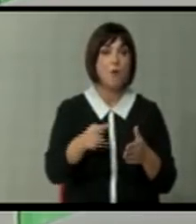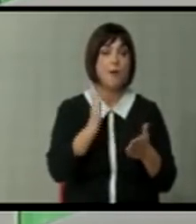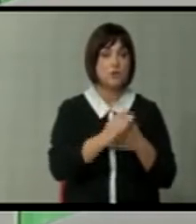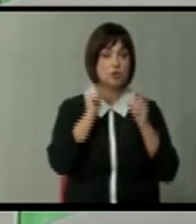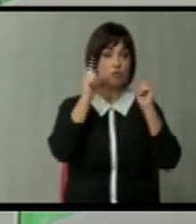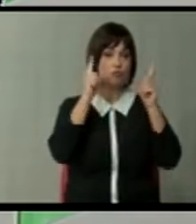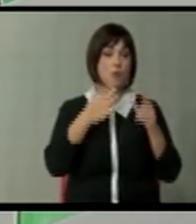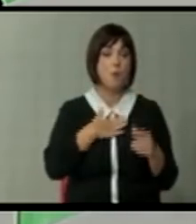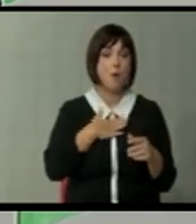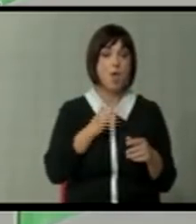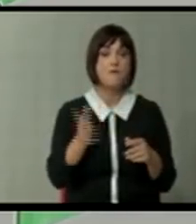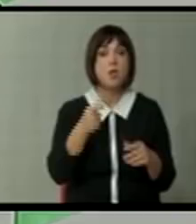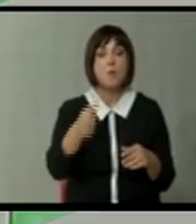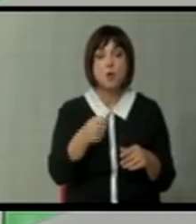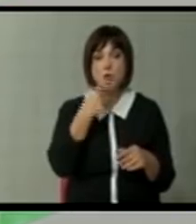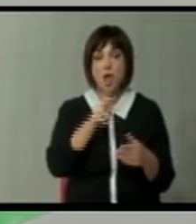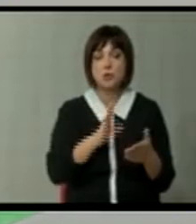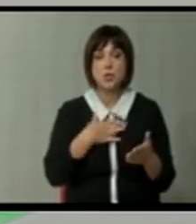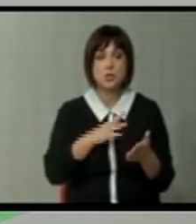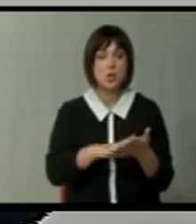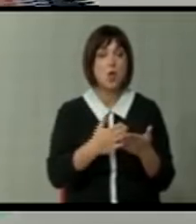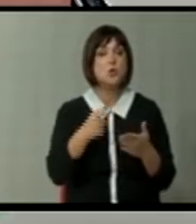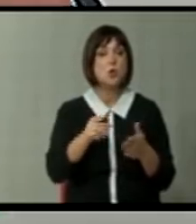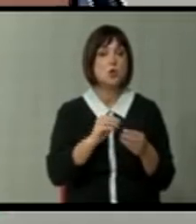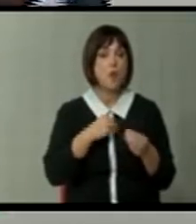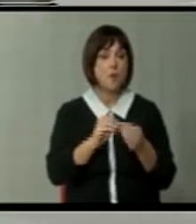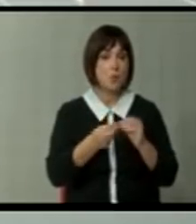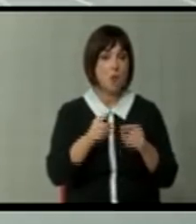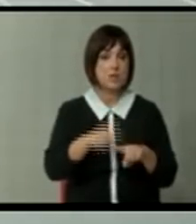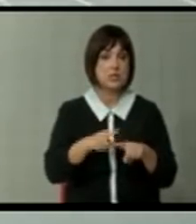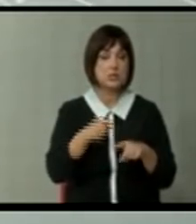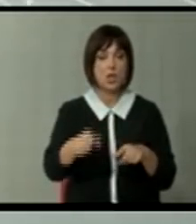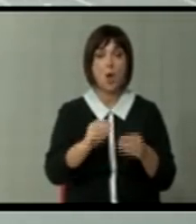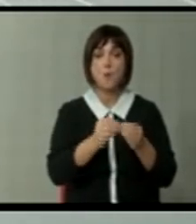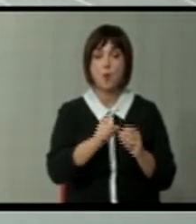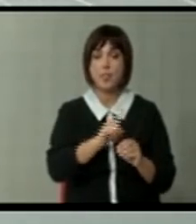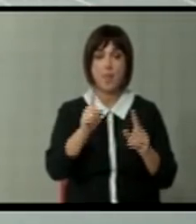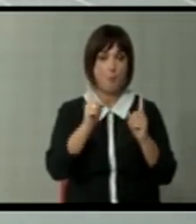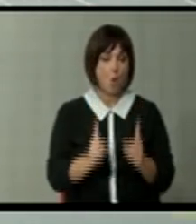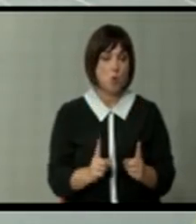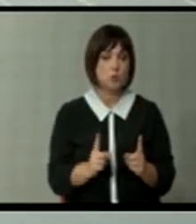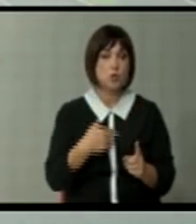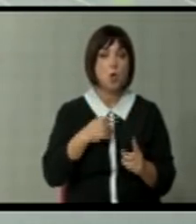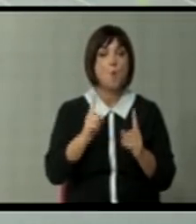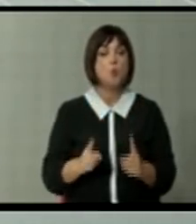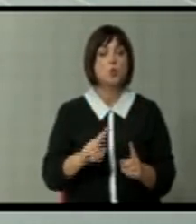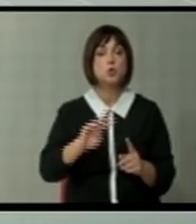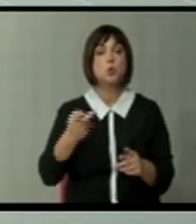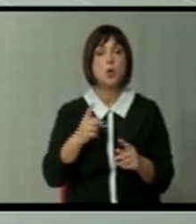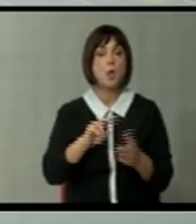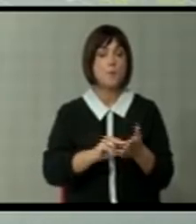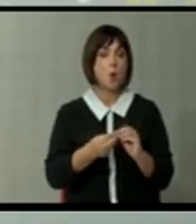чудо. По мене, а вие сега можете да го толкувате како сакам. стоеше проблемот со Грција, сега тој проблем не постои. Но постојат други проблеми.